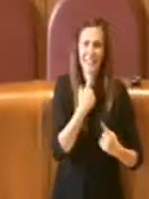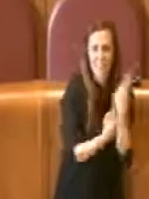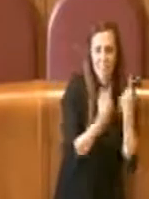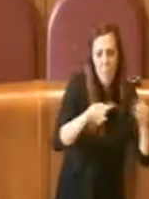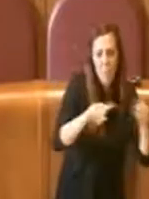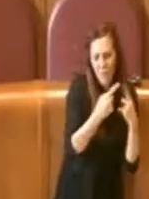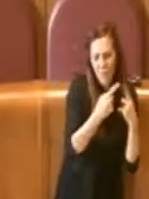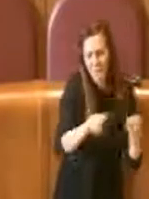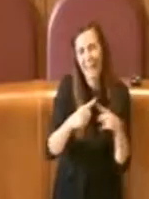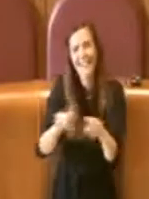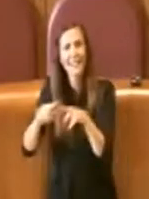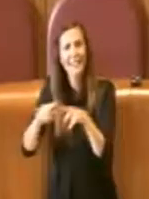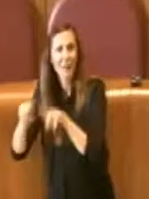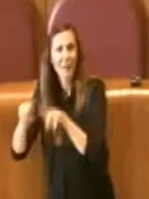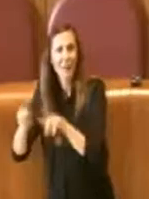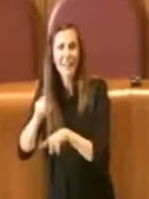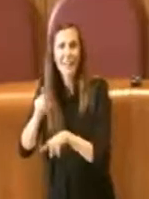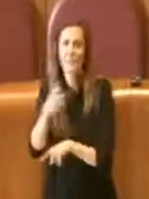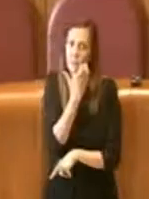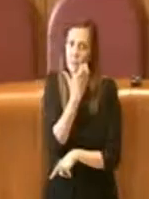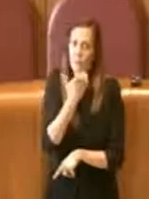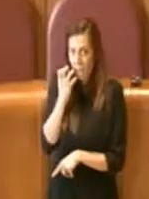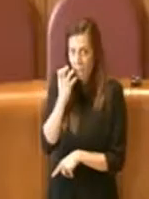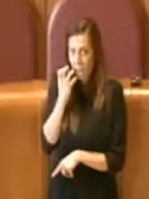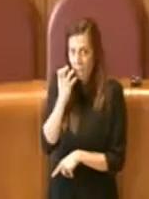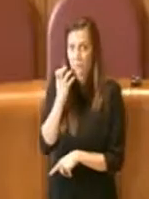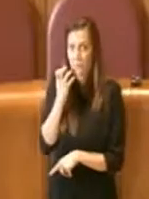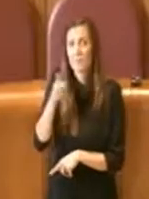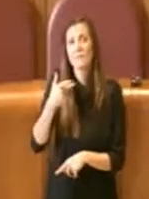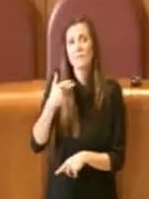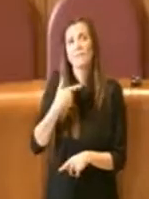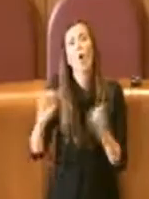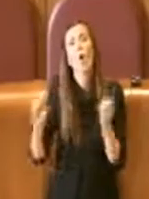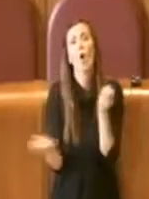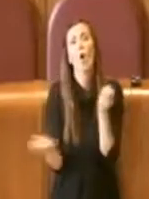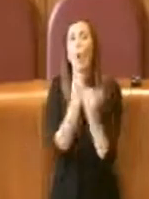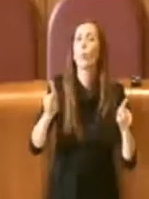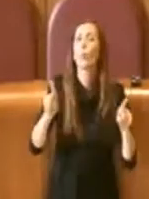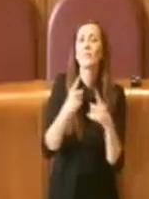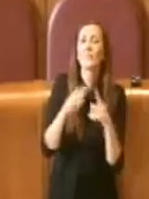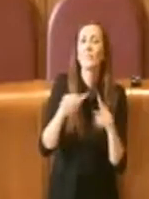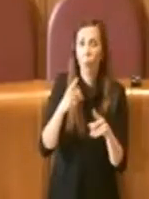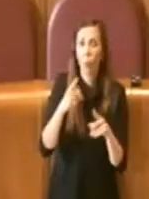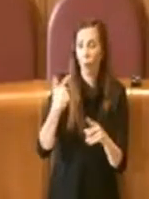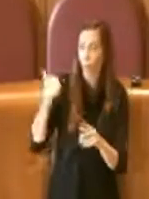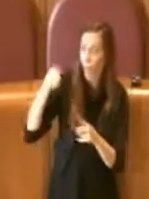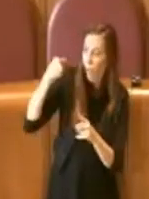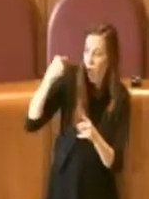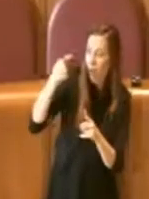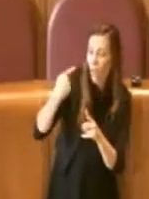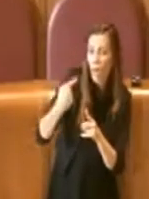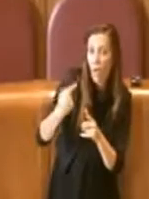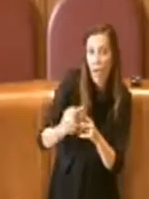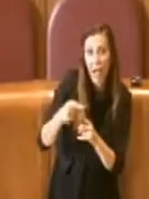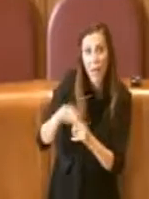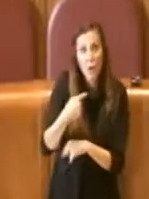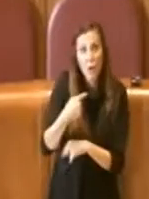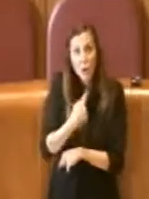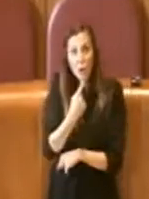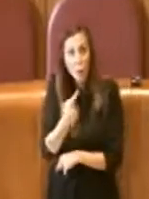di lui uno dei più apprezzati e versatili compositori di tutti i tempi. Questo non lo diciamo noi, ma ha le pubblicazioni più influenti del settore.